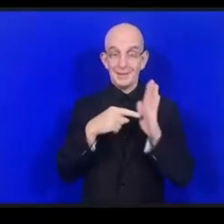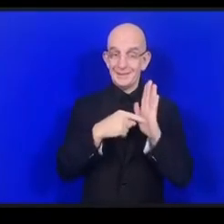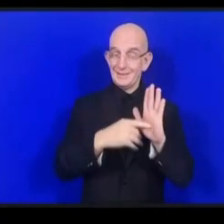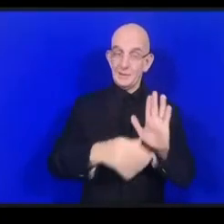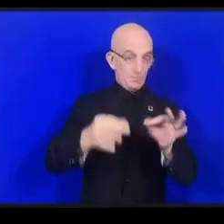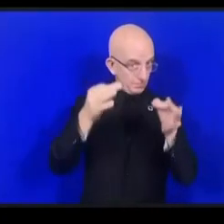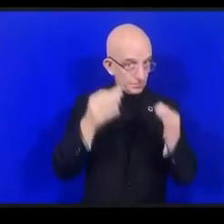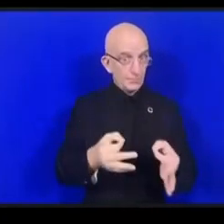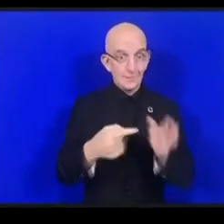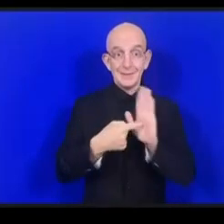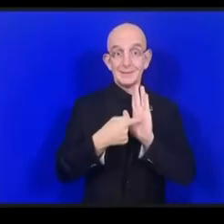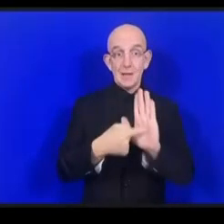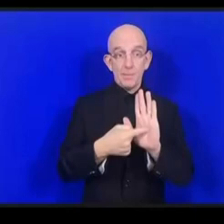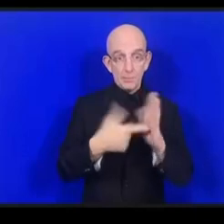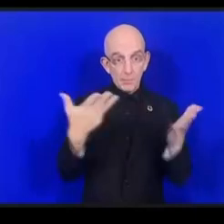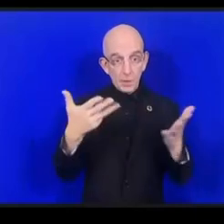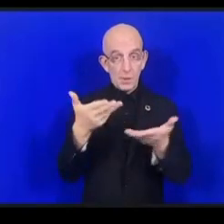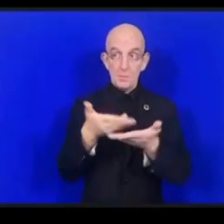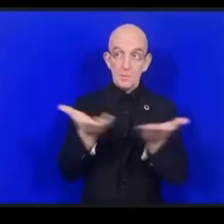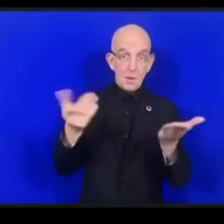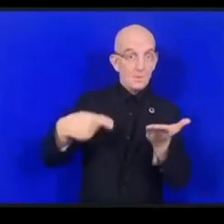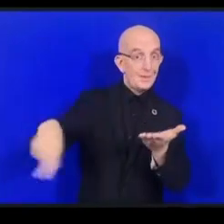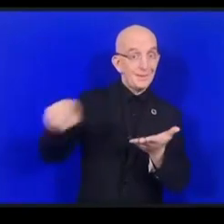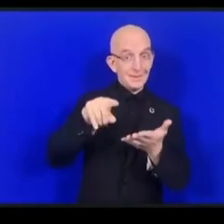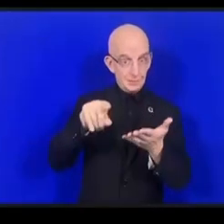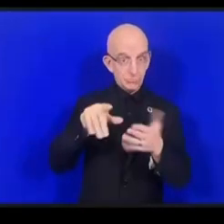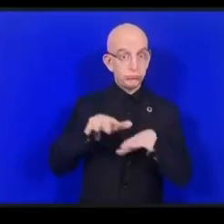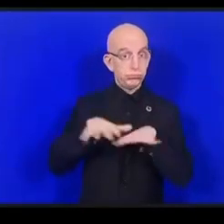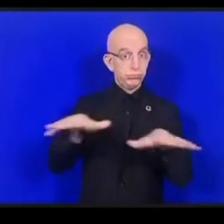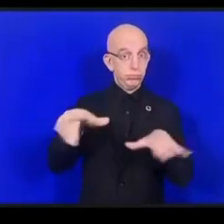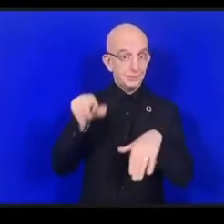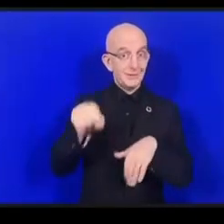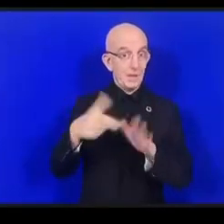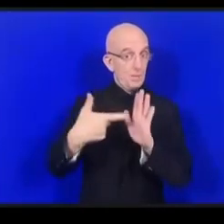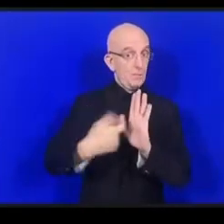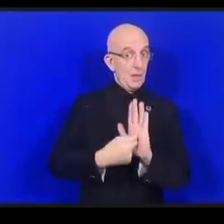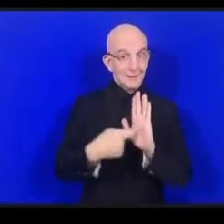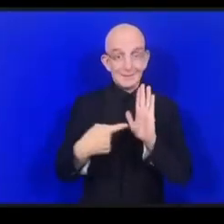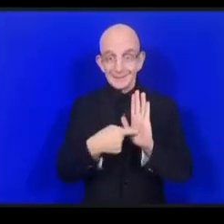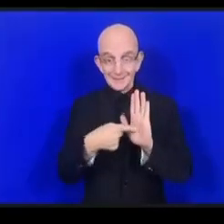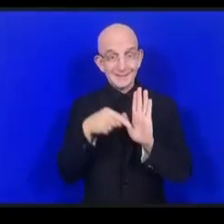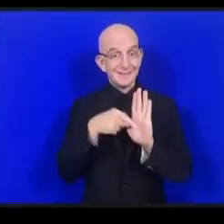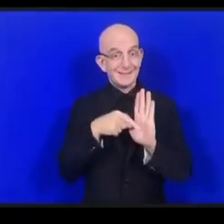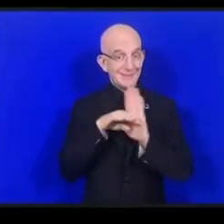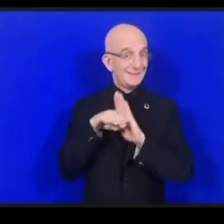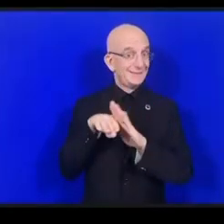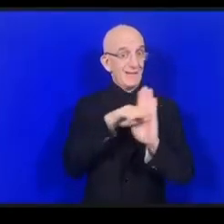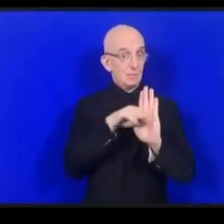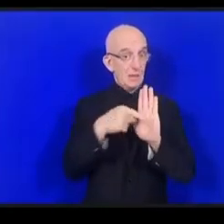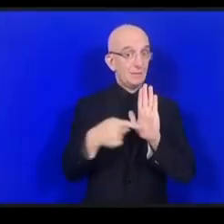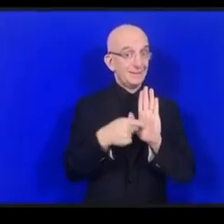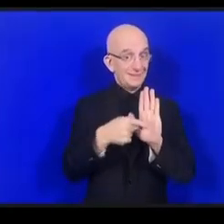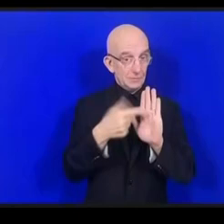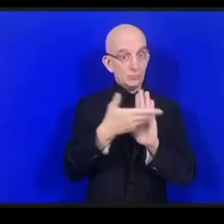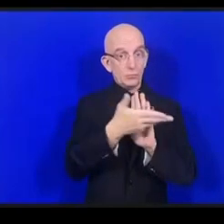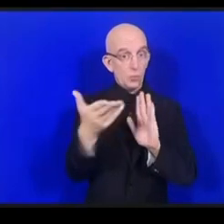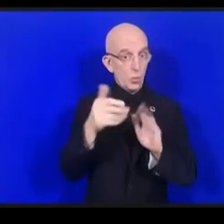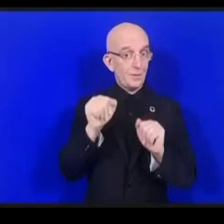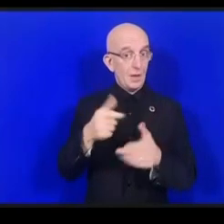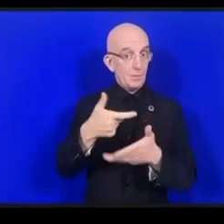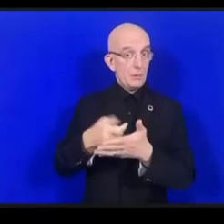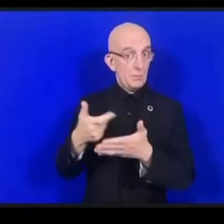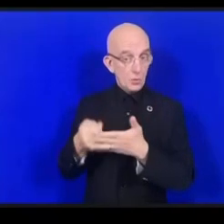يتعلق بالمشتريات العامة أعتقد بأن محمد يمكن أن